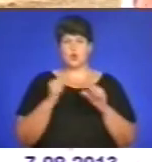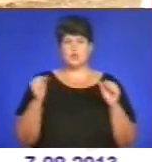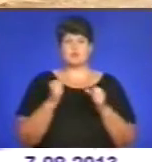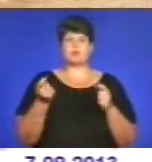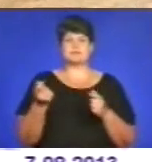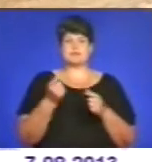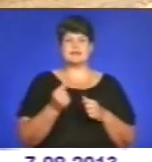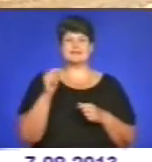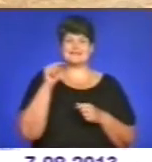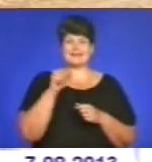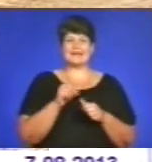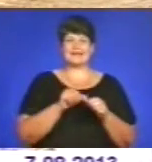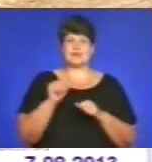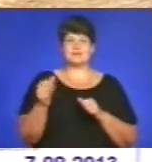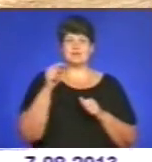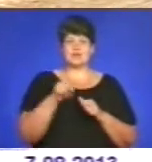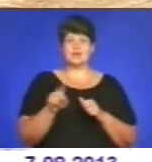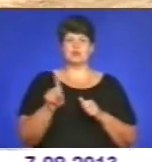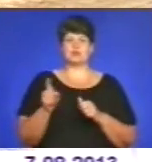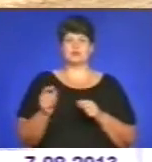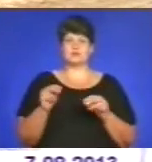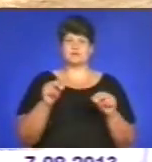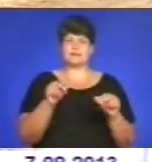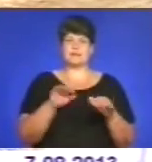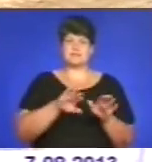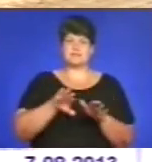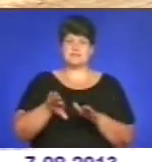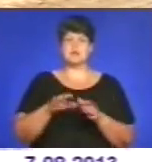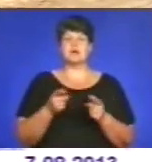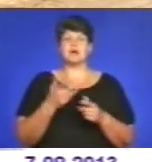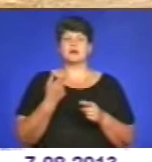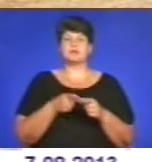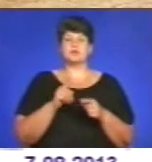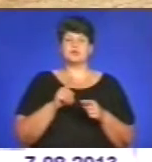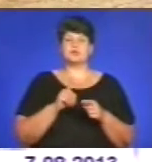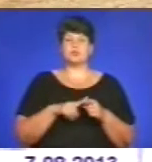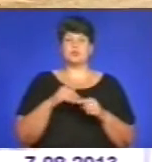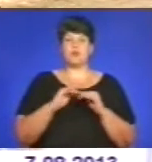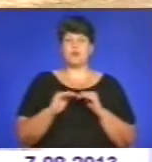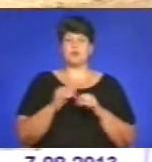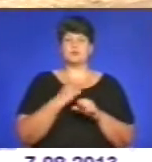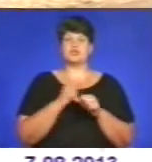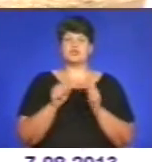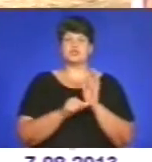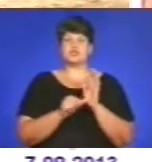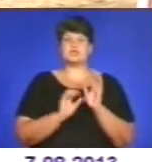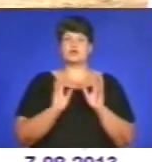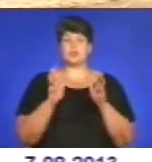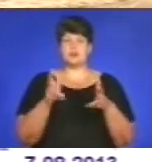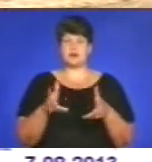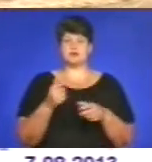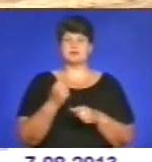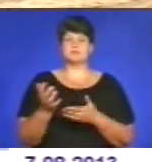крім цієї, що осталась підсіяна. Сьогодні тут, на цьому полі, працюють шість комбайнів, які проводять до молодь